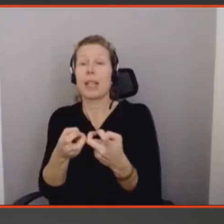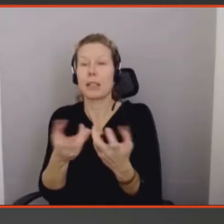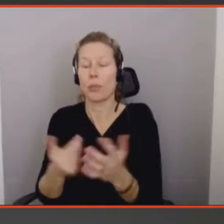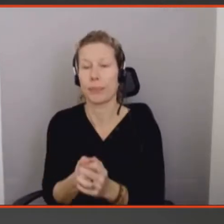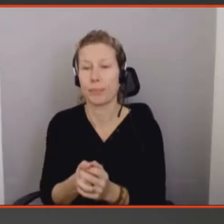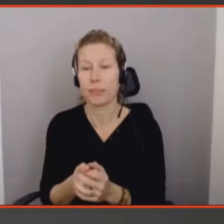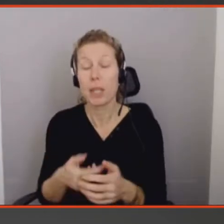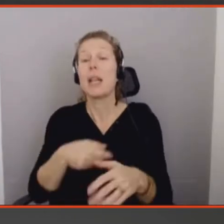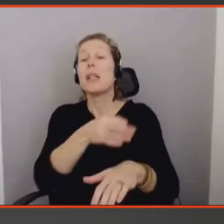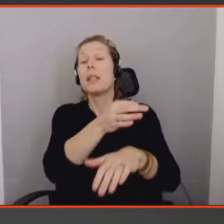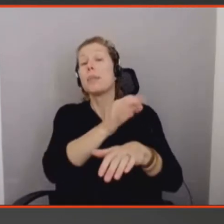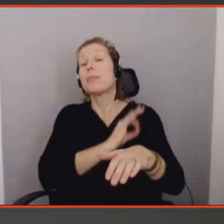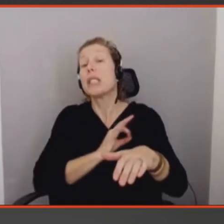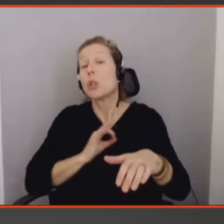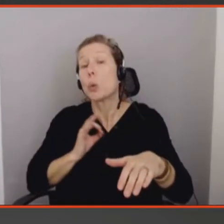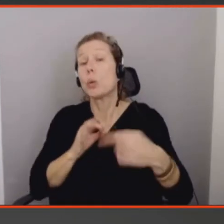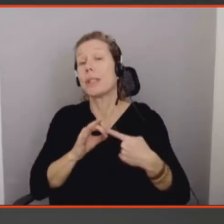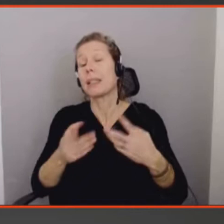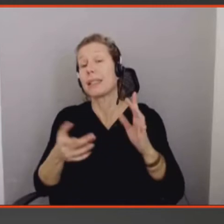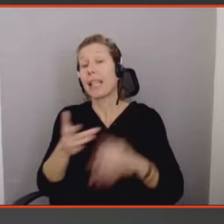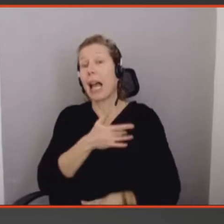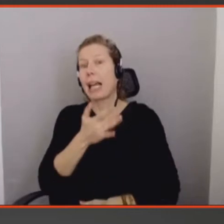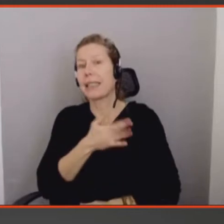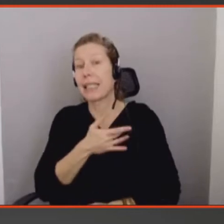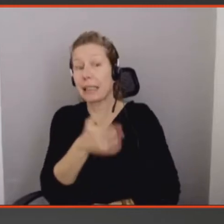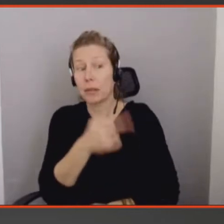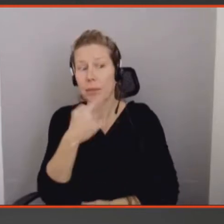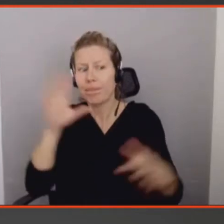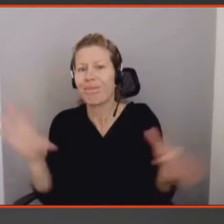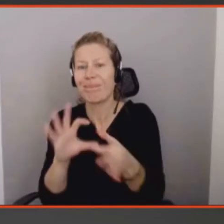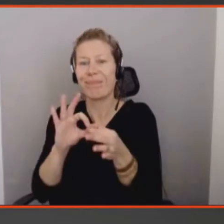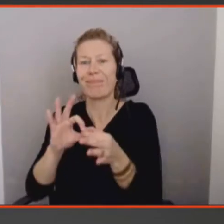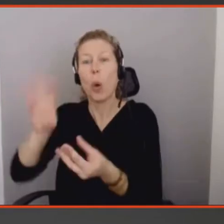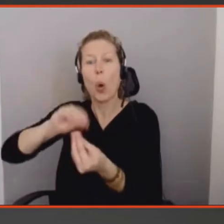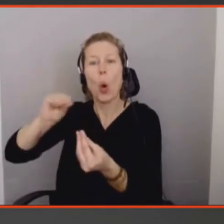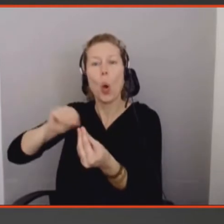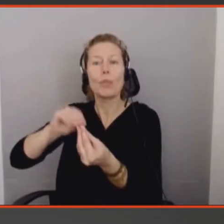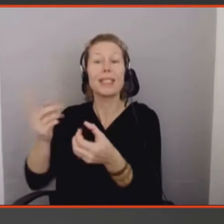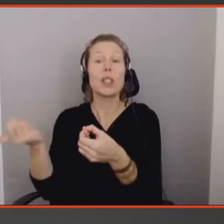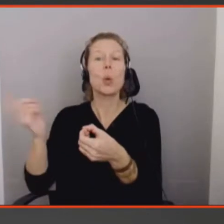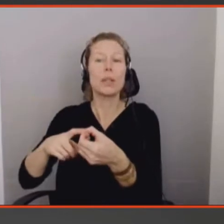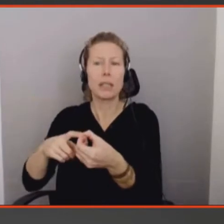objets connectés et d'explorer, en fait, toutes les possibilités de création avec les bijoux.